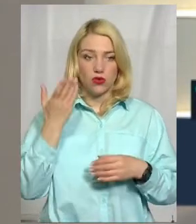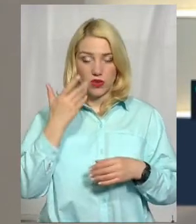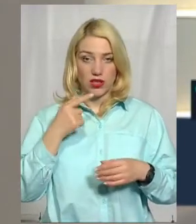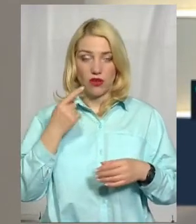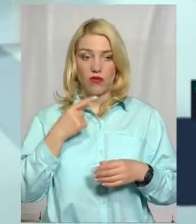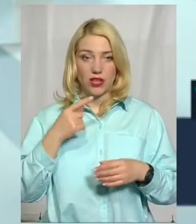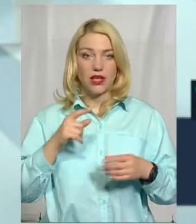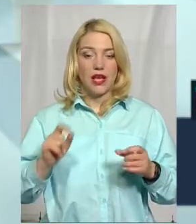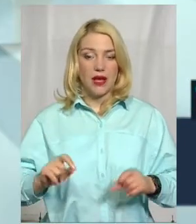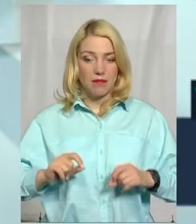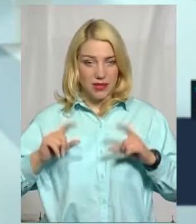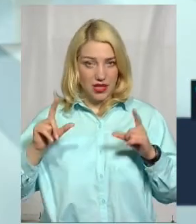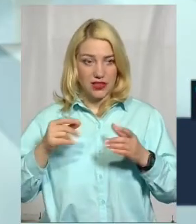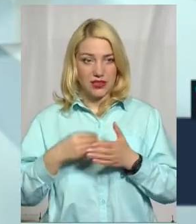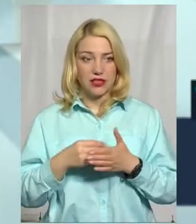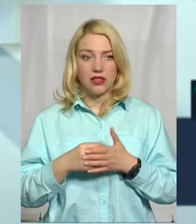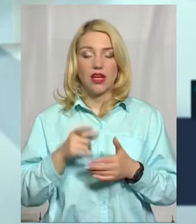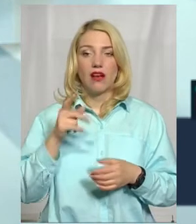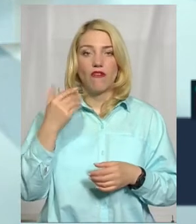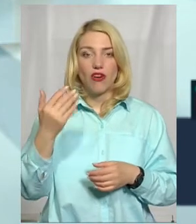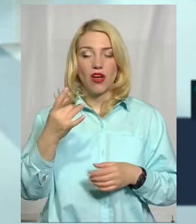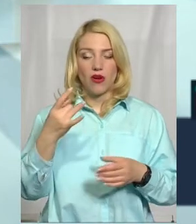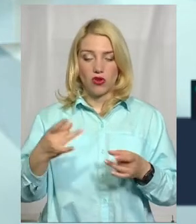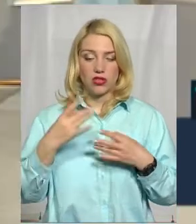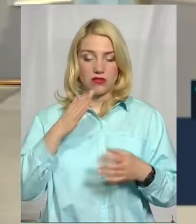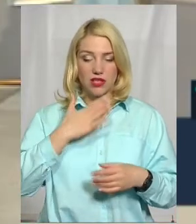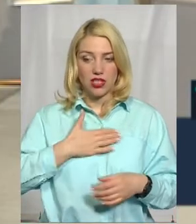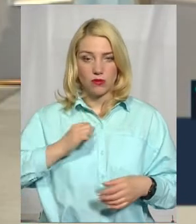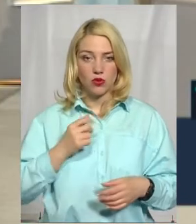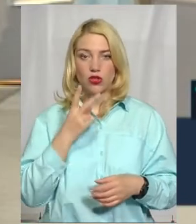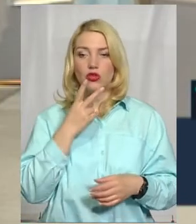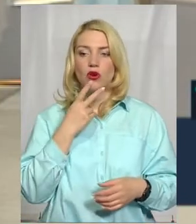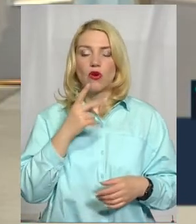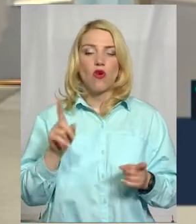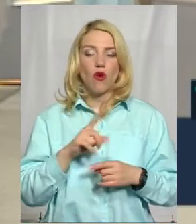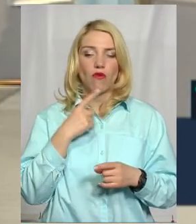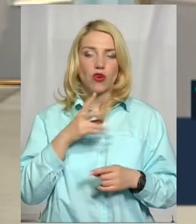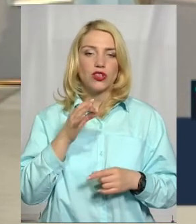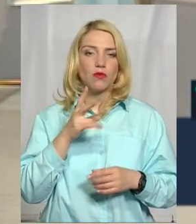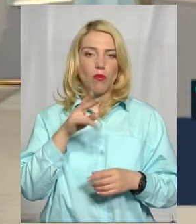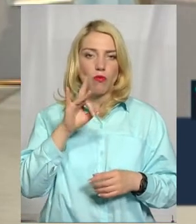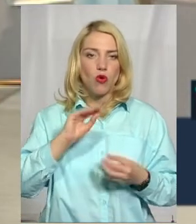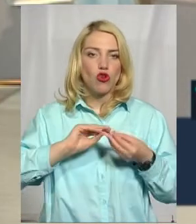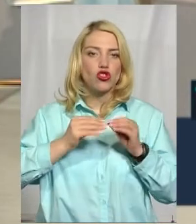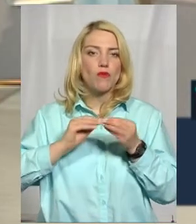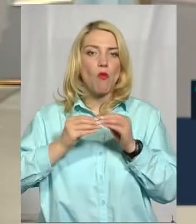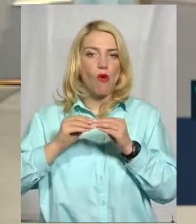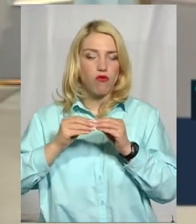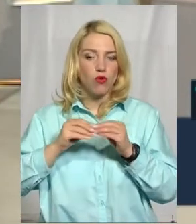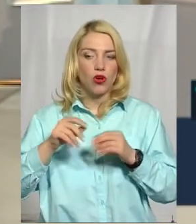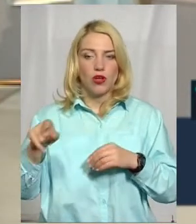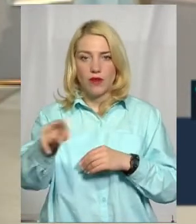моїм колегам говорили, що вбачаєте змову у цьому піднятті перевізників. Чи зверталися ви до антимонопольного? Ми зверталися до